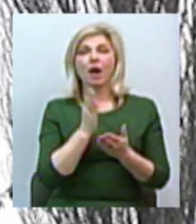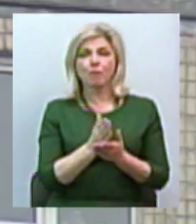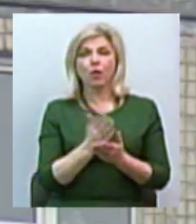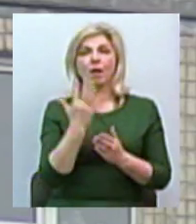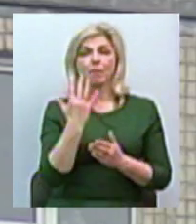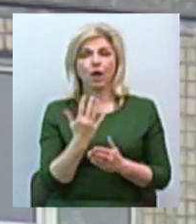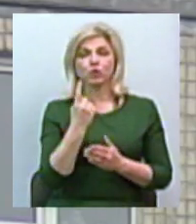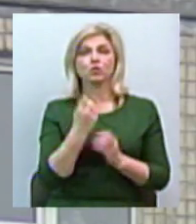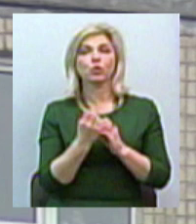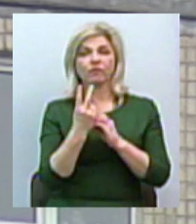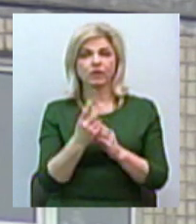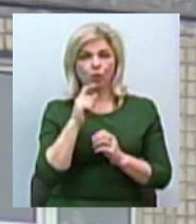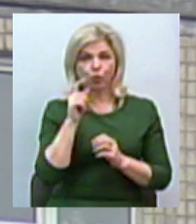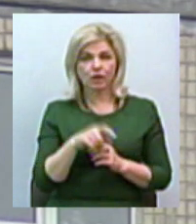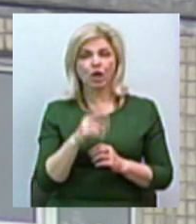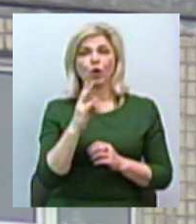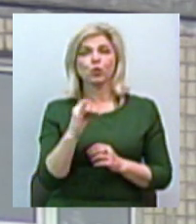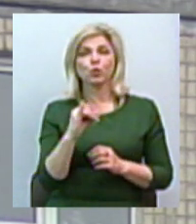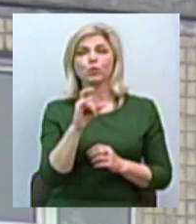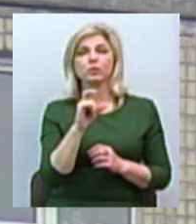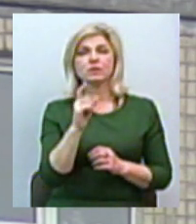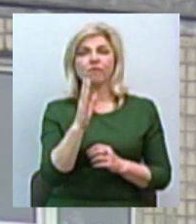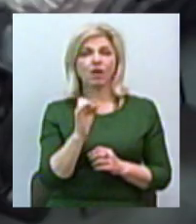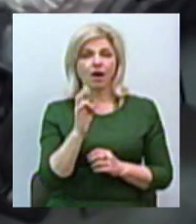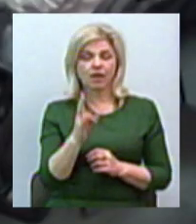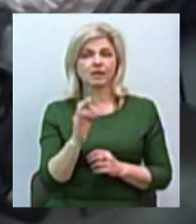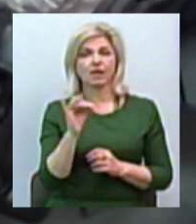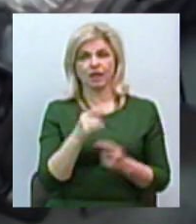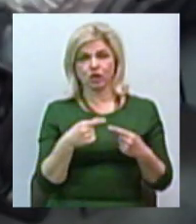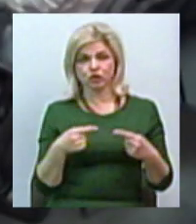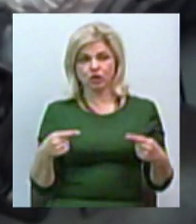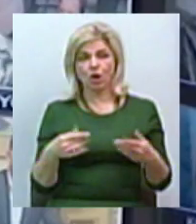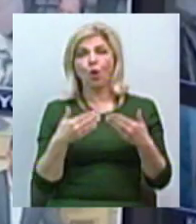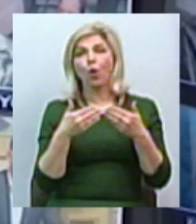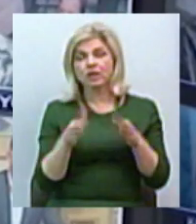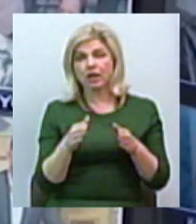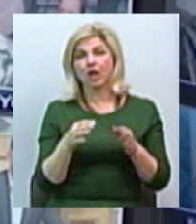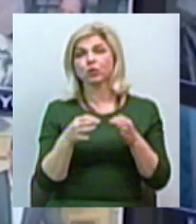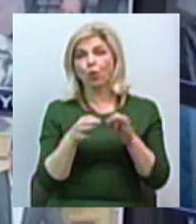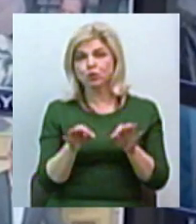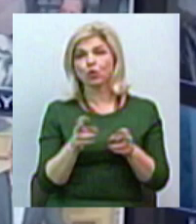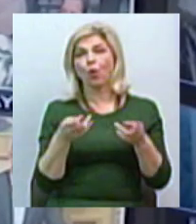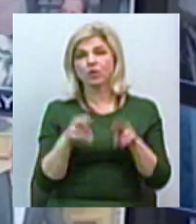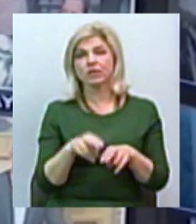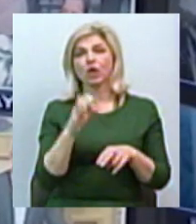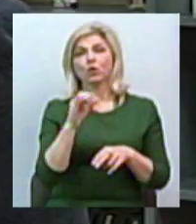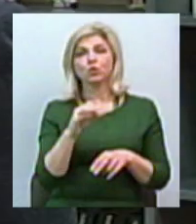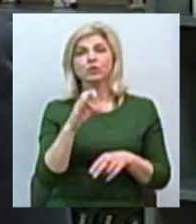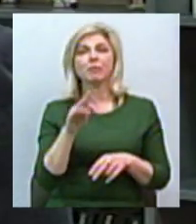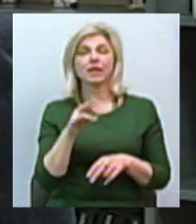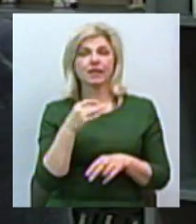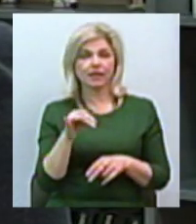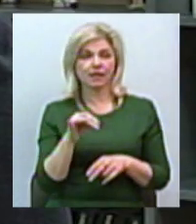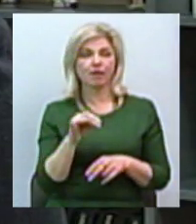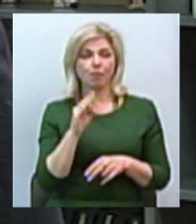112-й Україна, Ньюзван, 24-й та інші. У відкритому доступі на супутнику залишиться і суспільний мовник. В